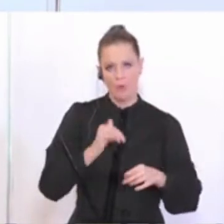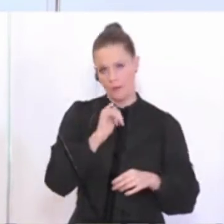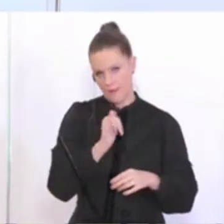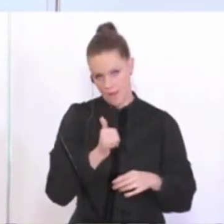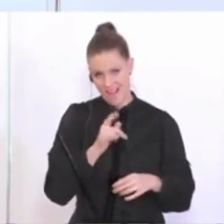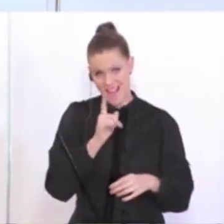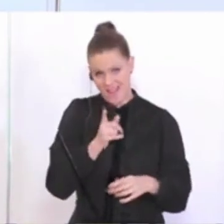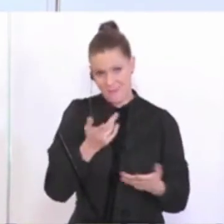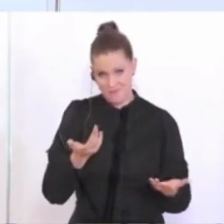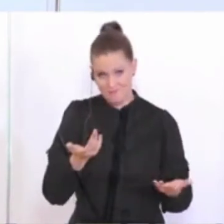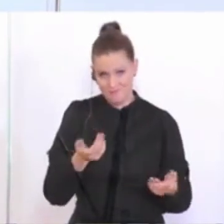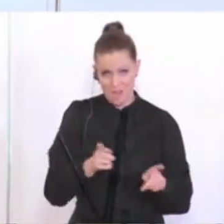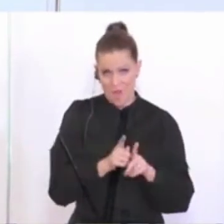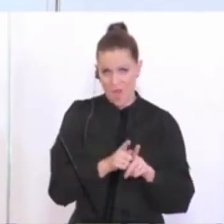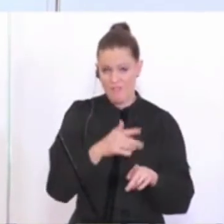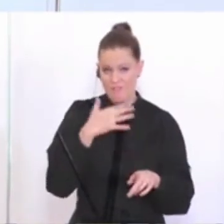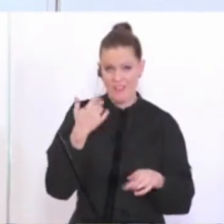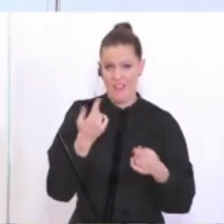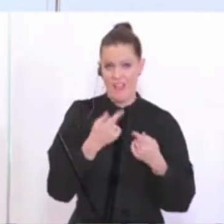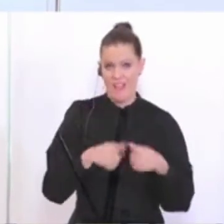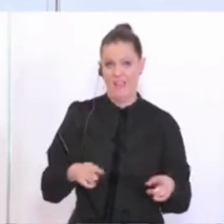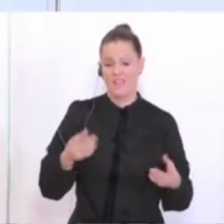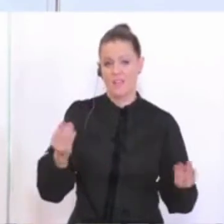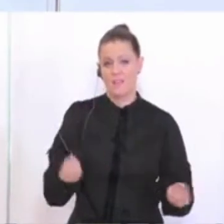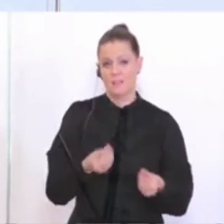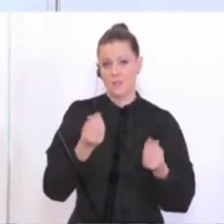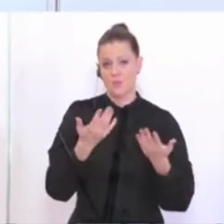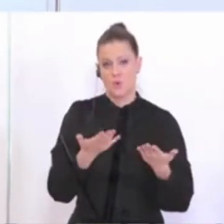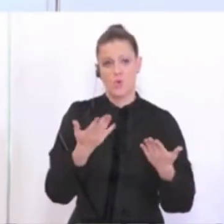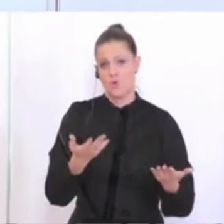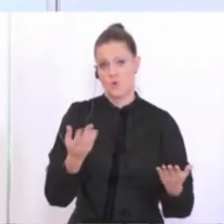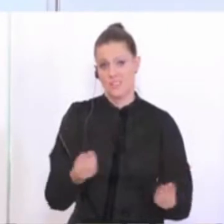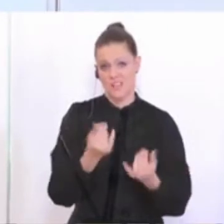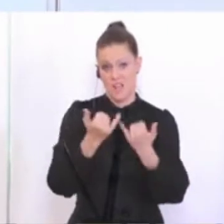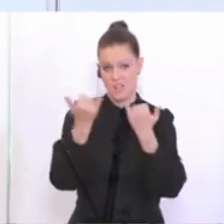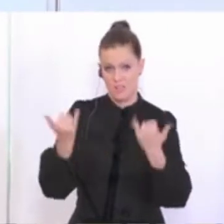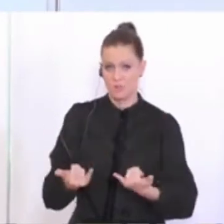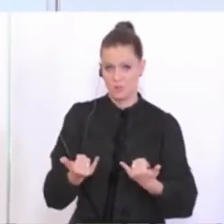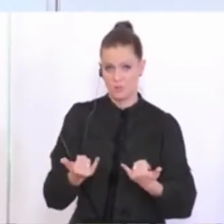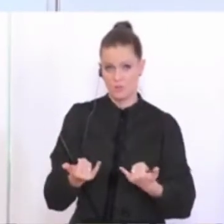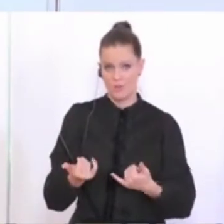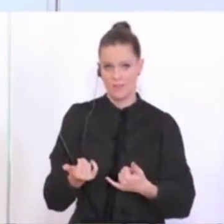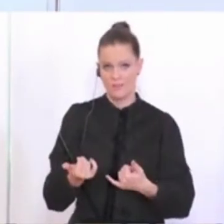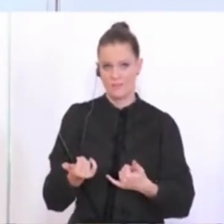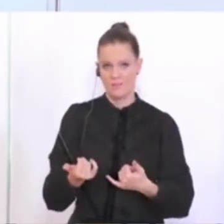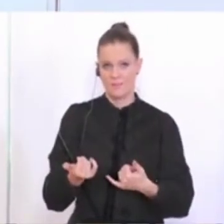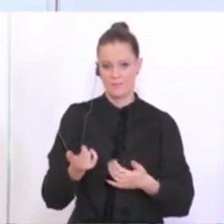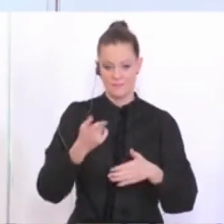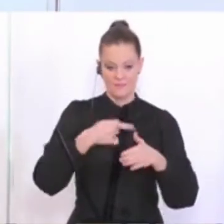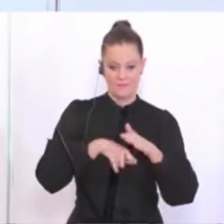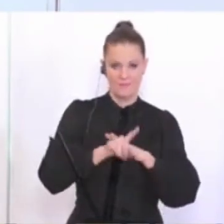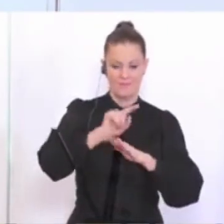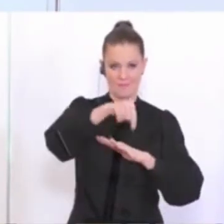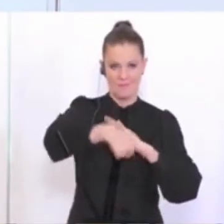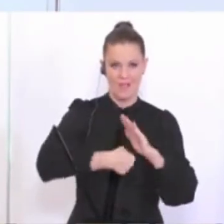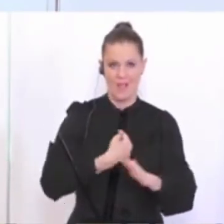Es ist aber wie bei vielen solcher Institutionen das Ein- und Auslassmanagement eine